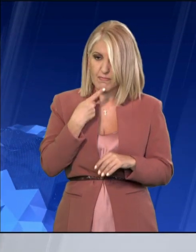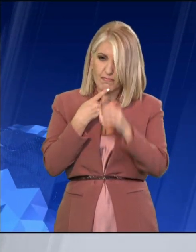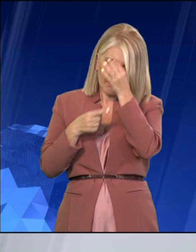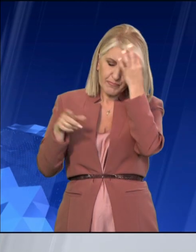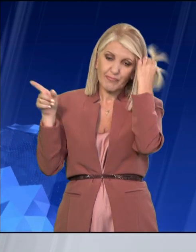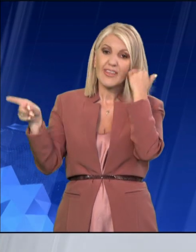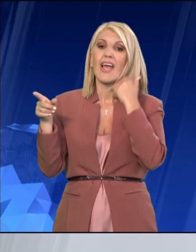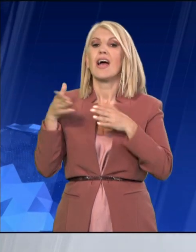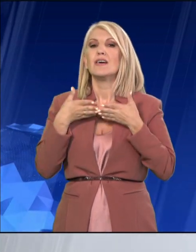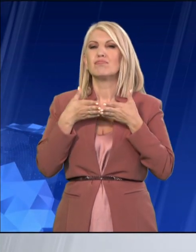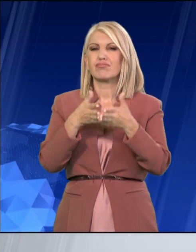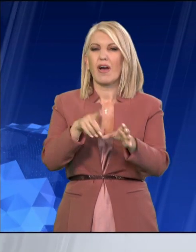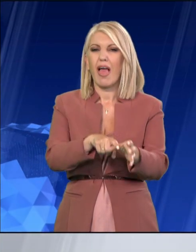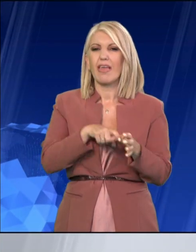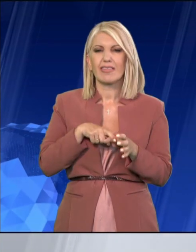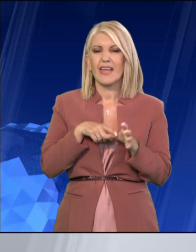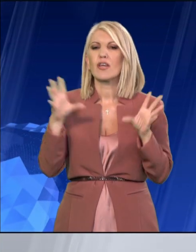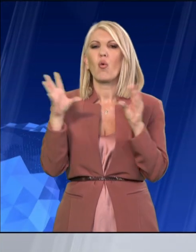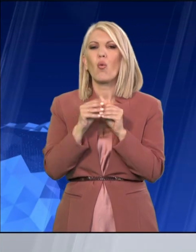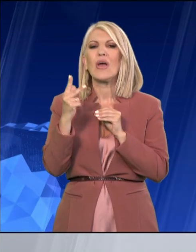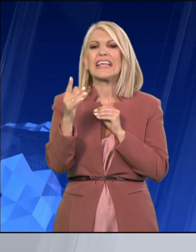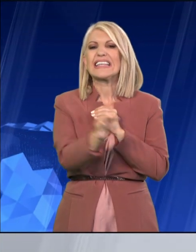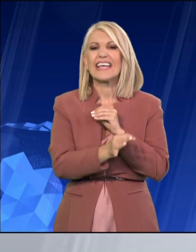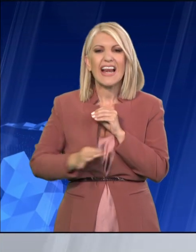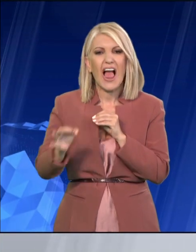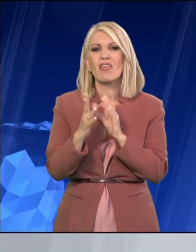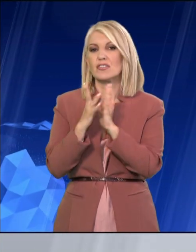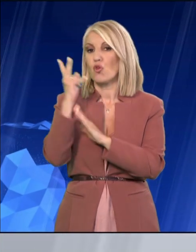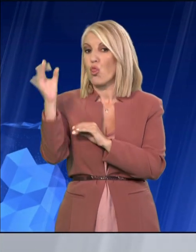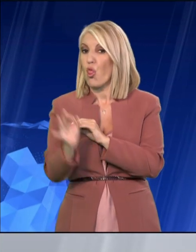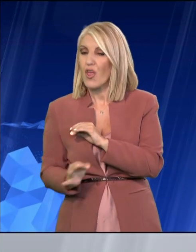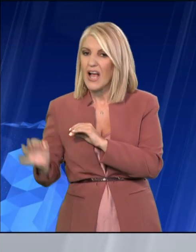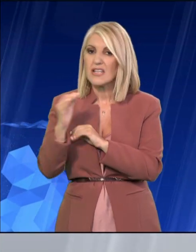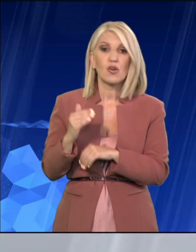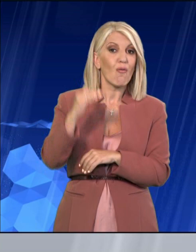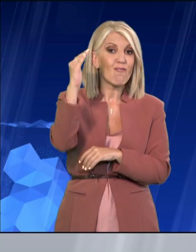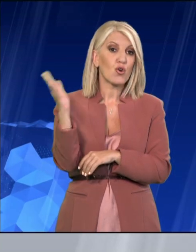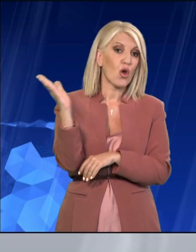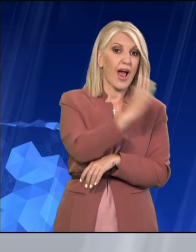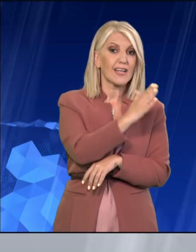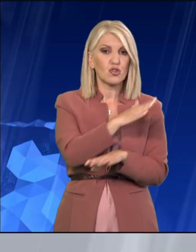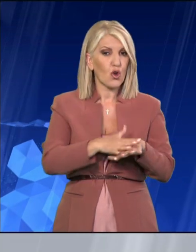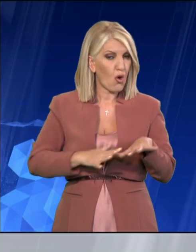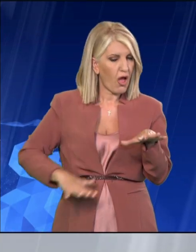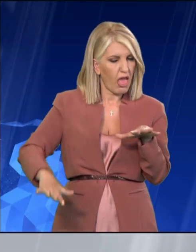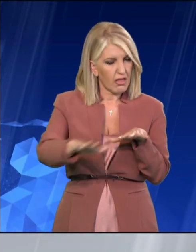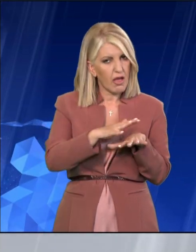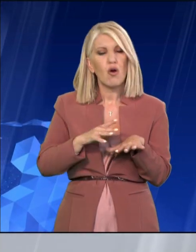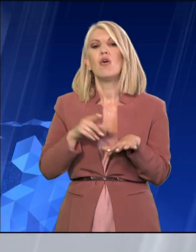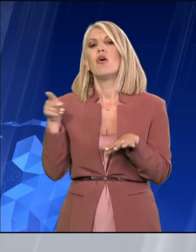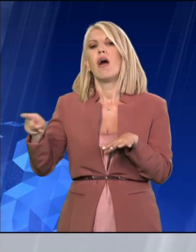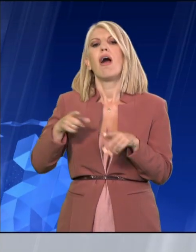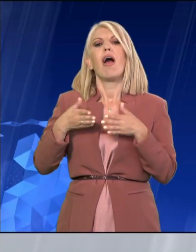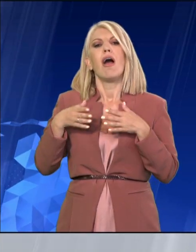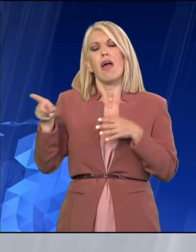εταιρείες που δραστηριοποιούνται κυρίως στις Κυκλάδες, τα Δωδεκάνησα, το Βορειοανατολικό Αιγαίο, η εταιρεία που κάνει δρομολόγια στην Κρήτη